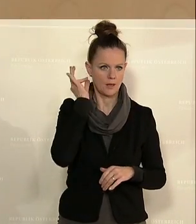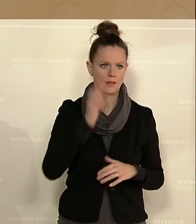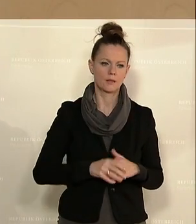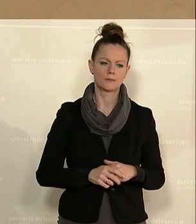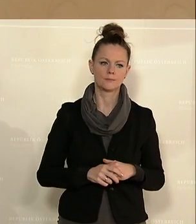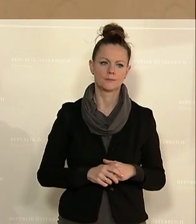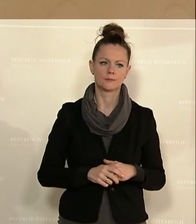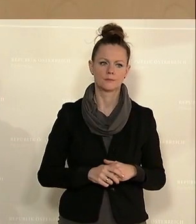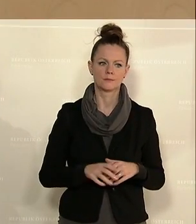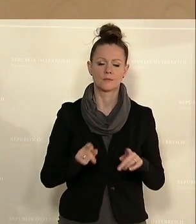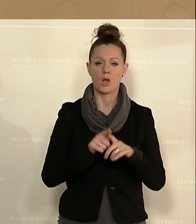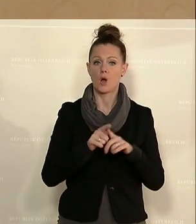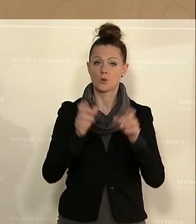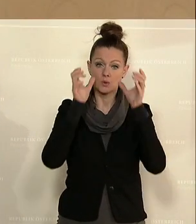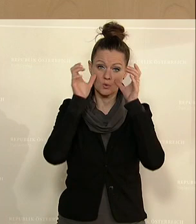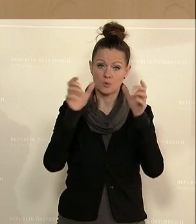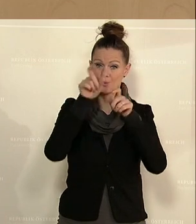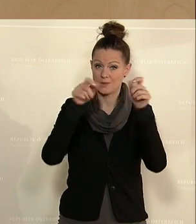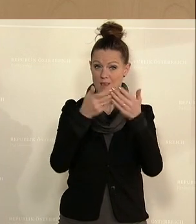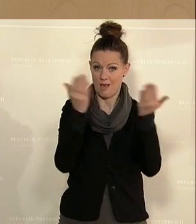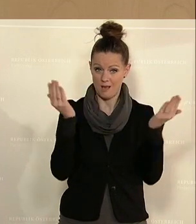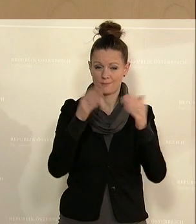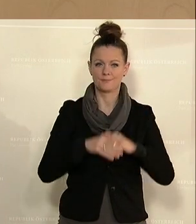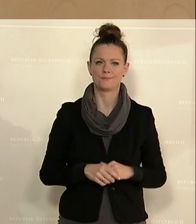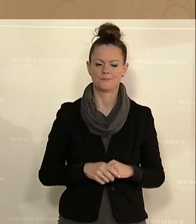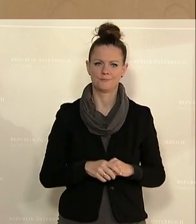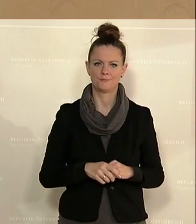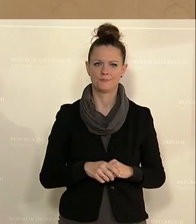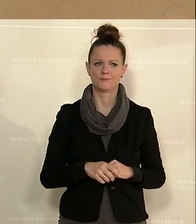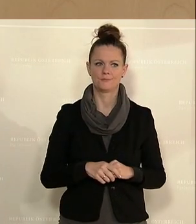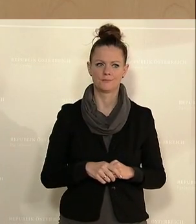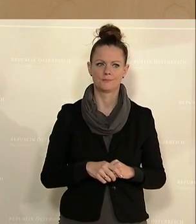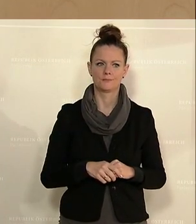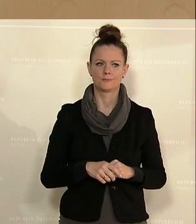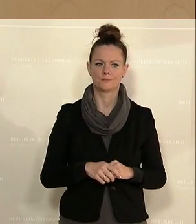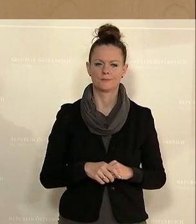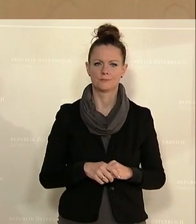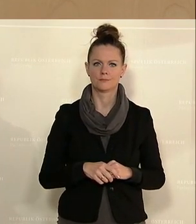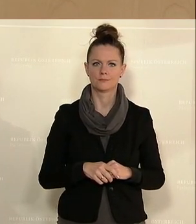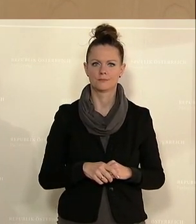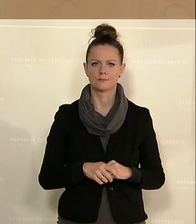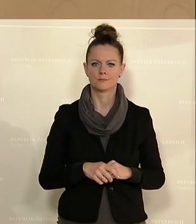geschätzte Zuseherinnen und Zuseher auf der Galerie und werte